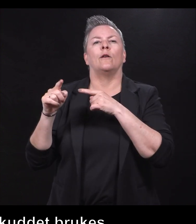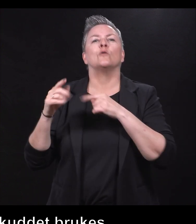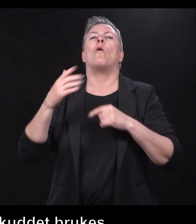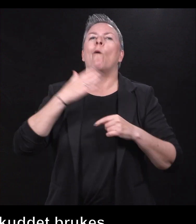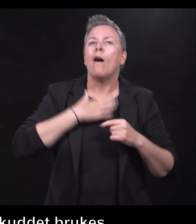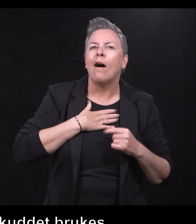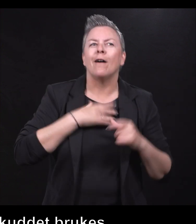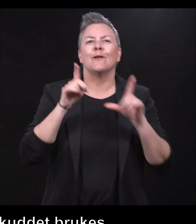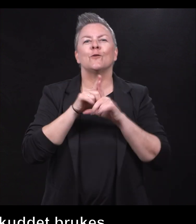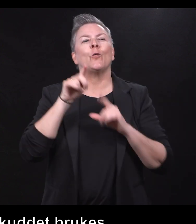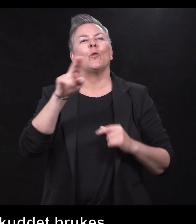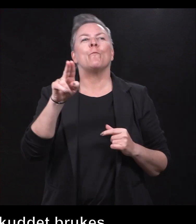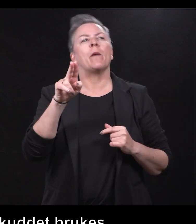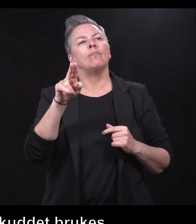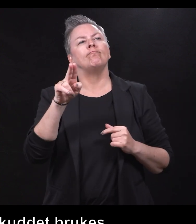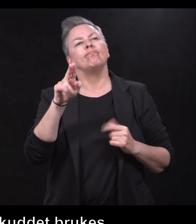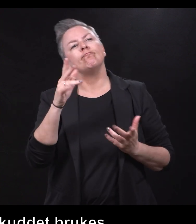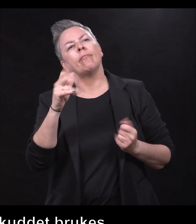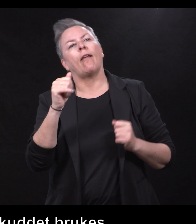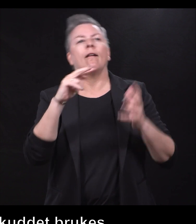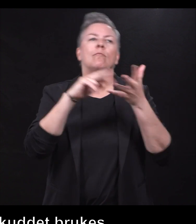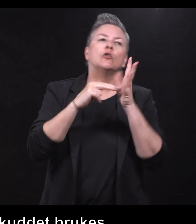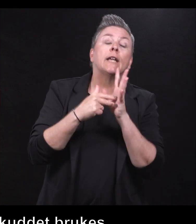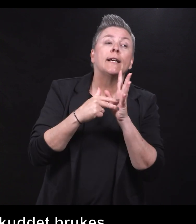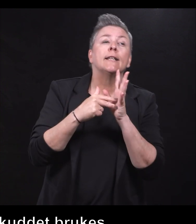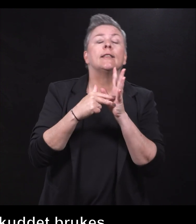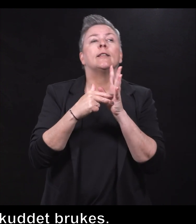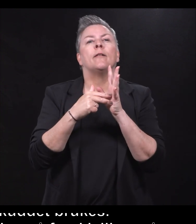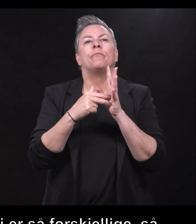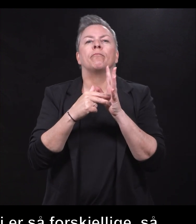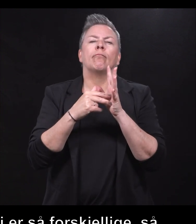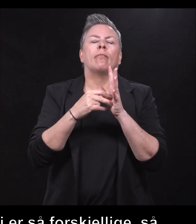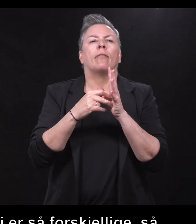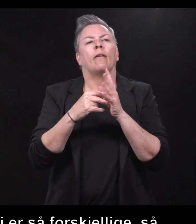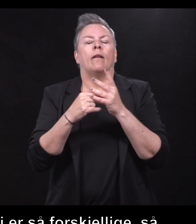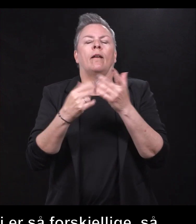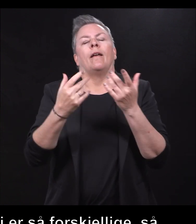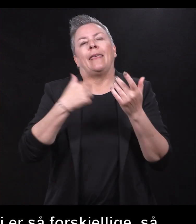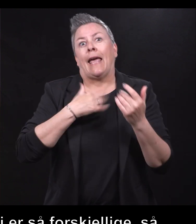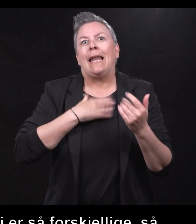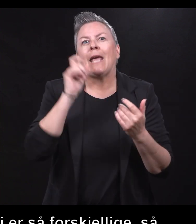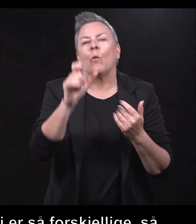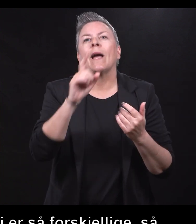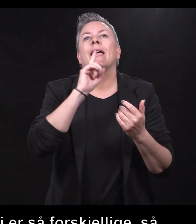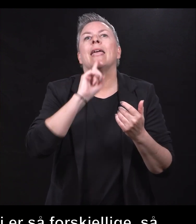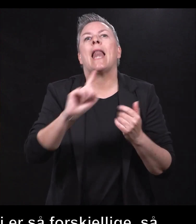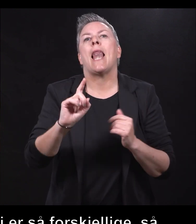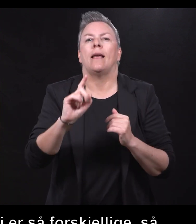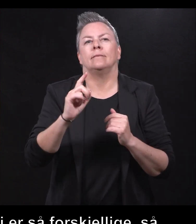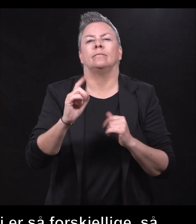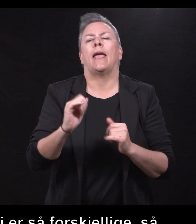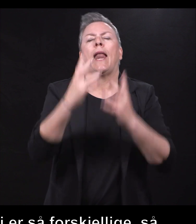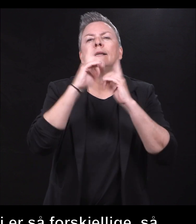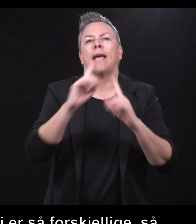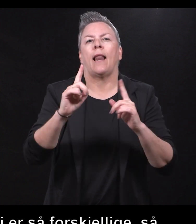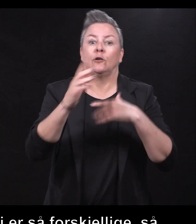prosjekter, illesjeler er et ord som jeg liker, som lager et fellesskap,